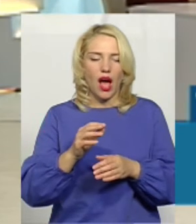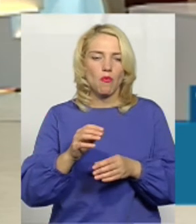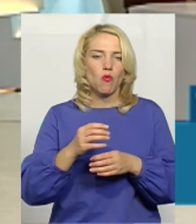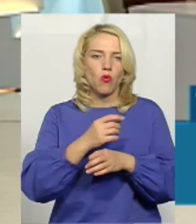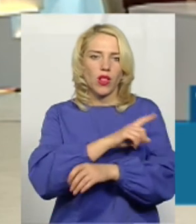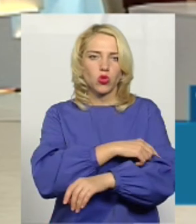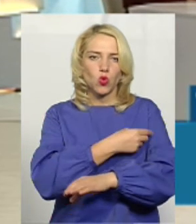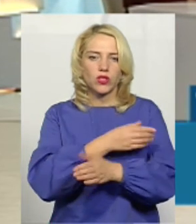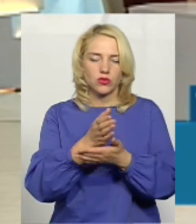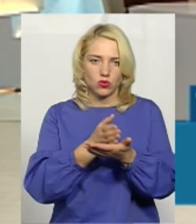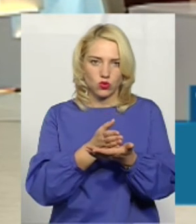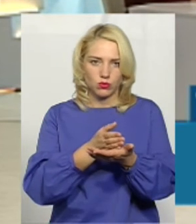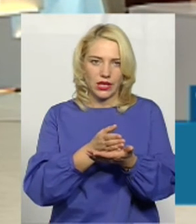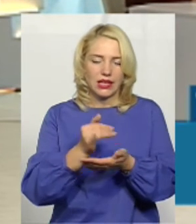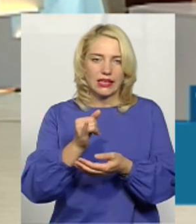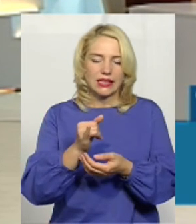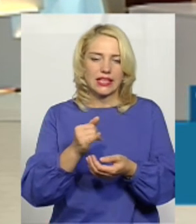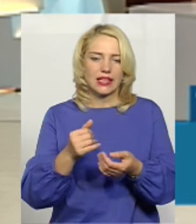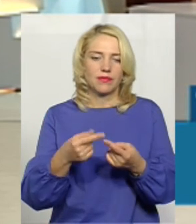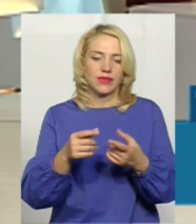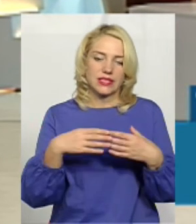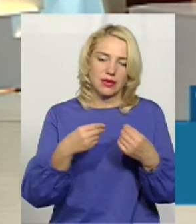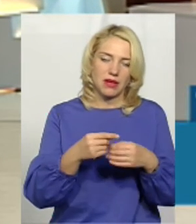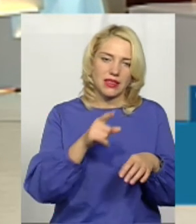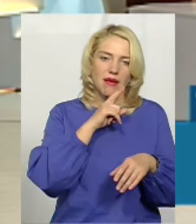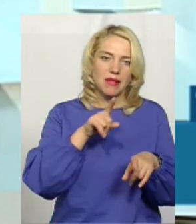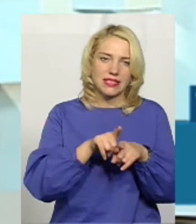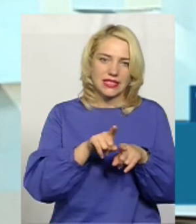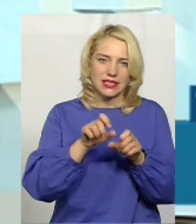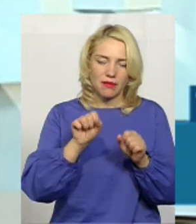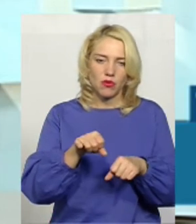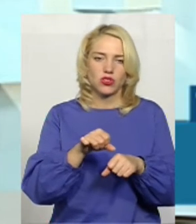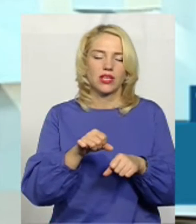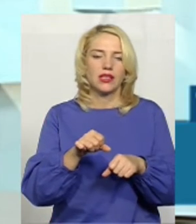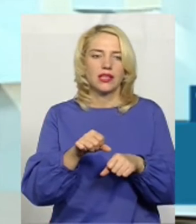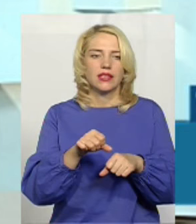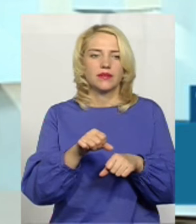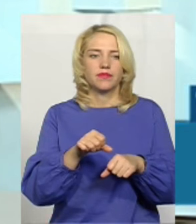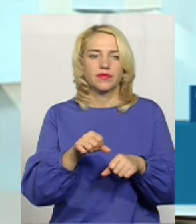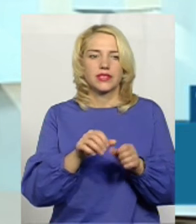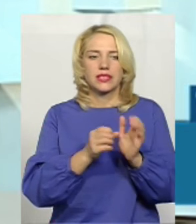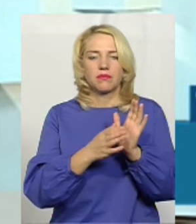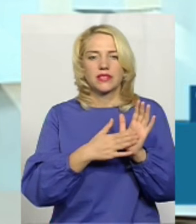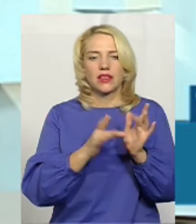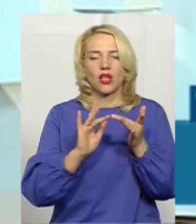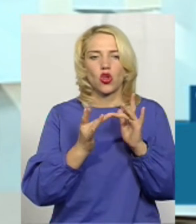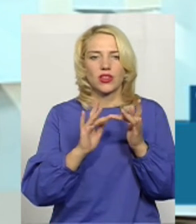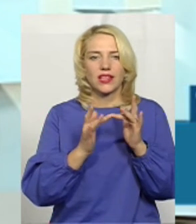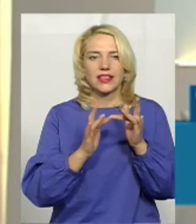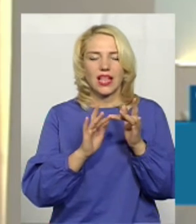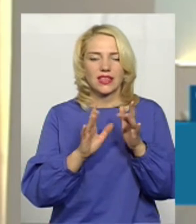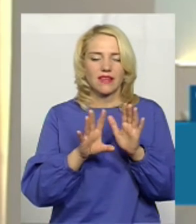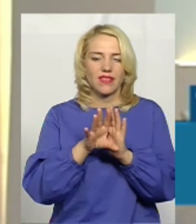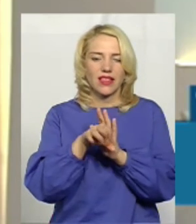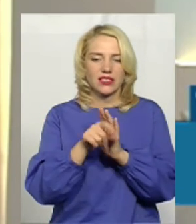І тоді навіть сімейний лікар чи сімейна медсестра може сама записати пацієнта онлайн. Внести